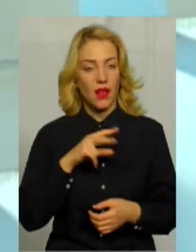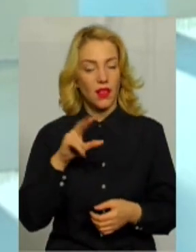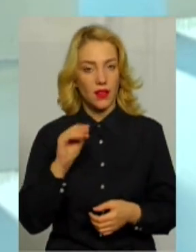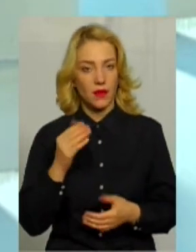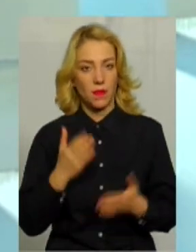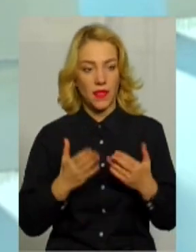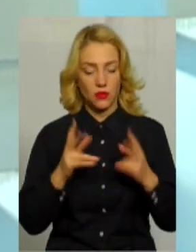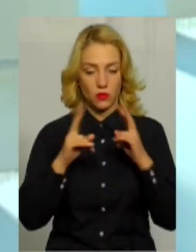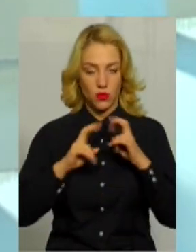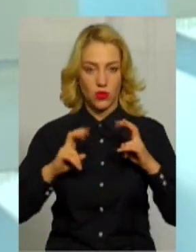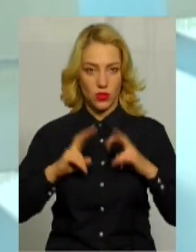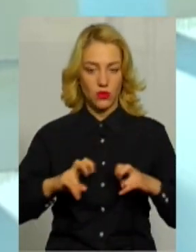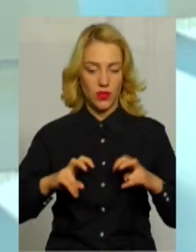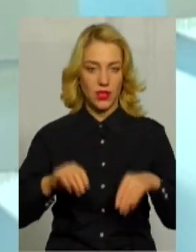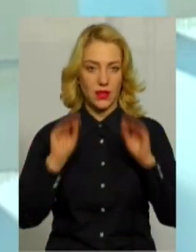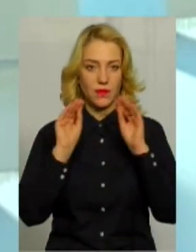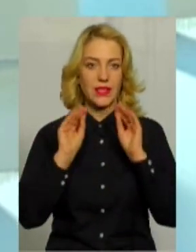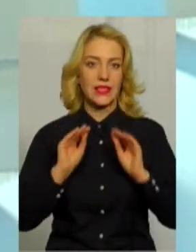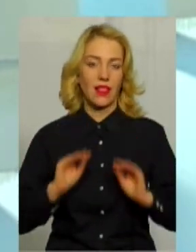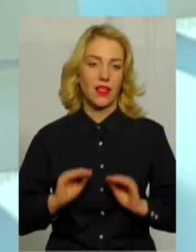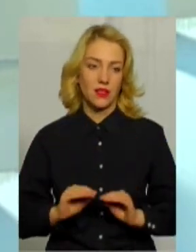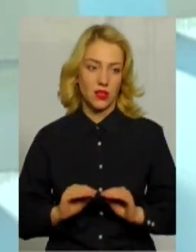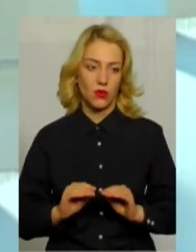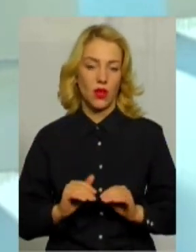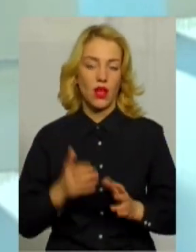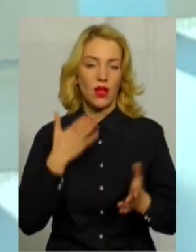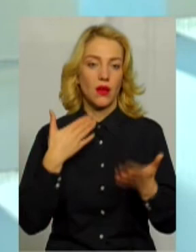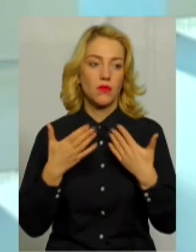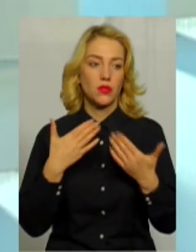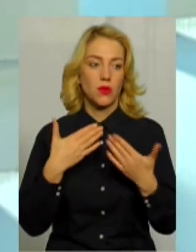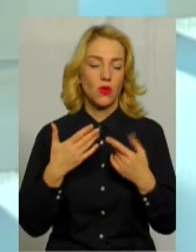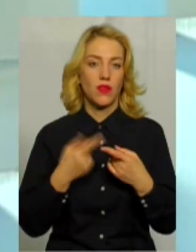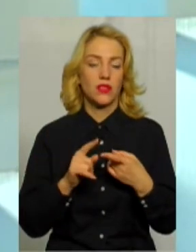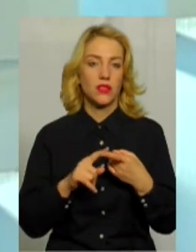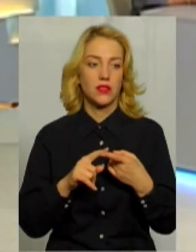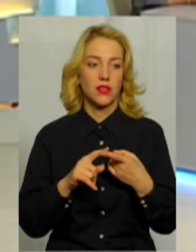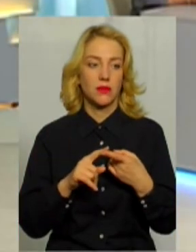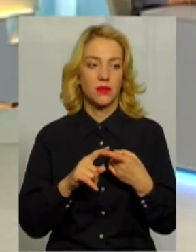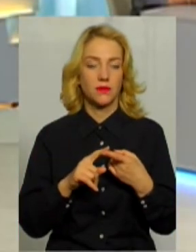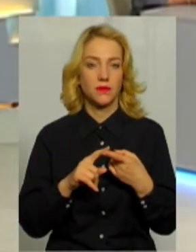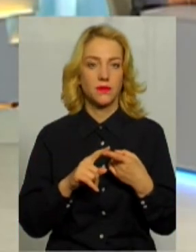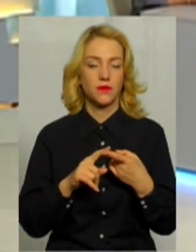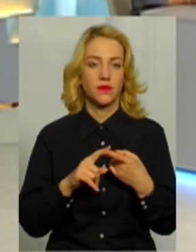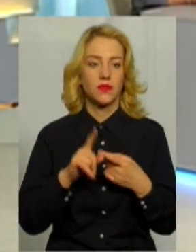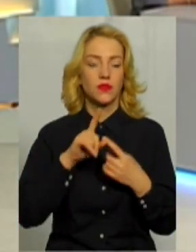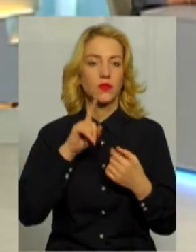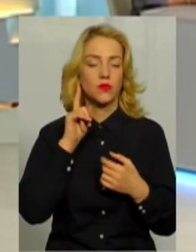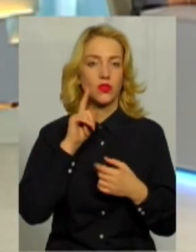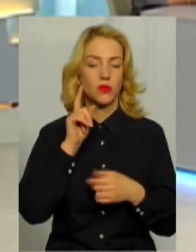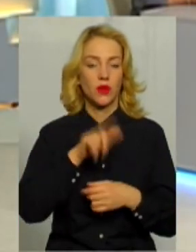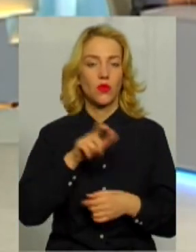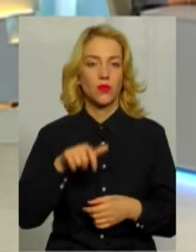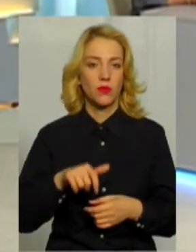проаналізувати статистику і поспілкуватися з тими, навіть з молодими людьми,